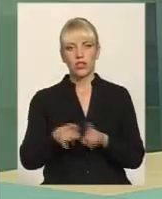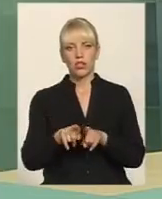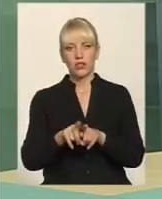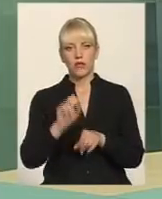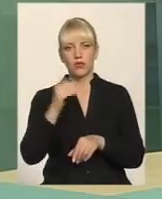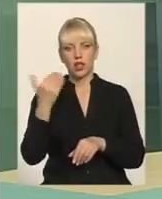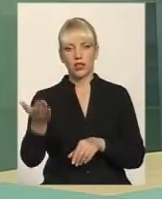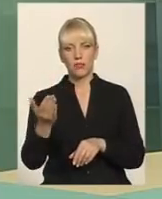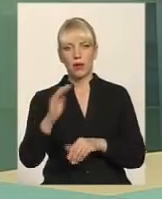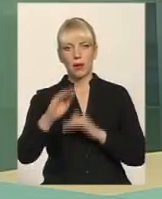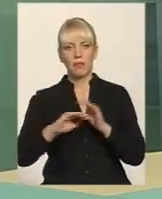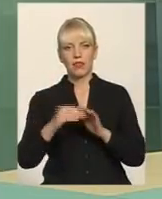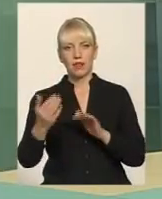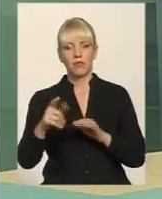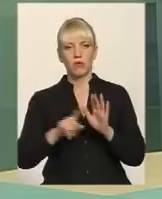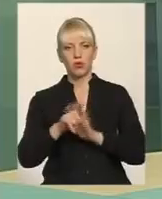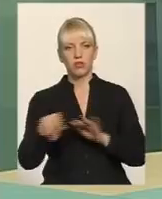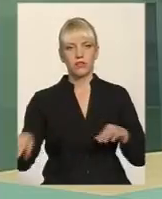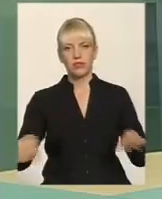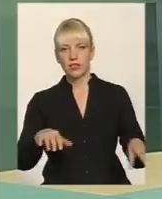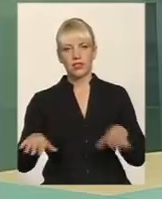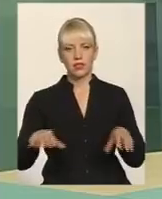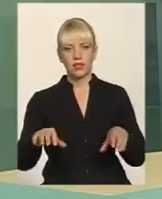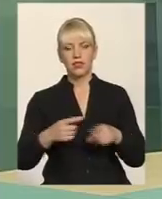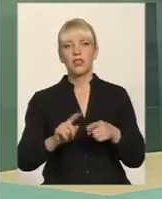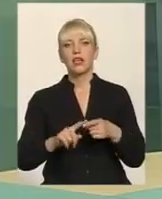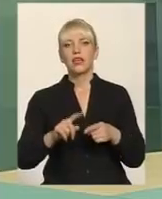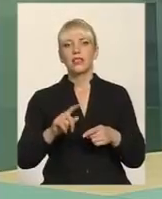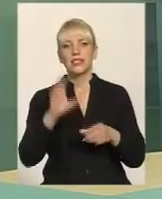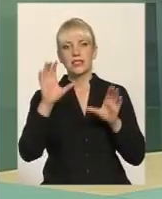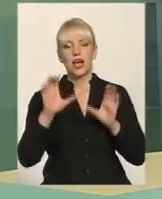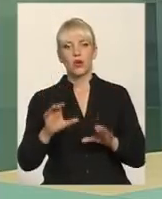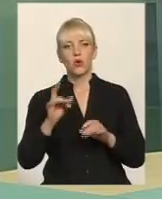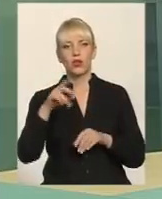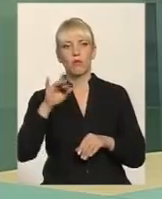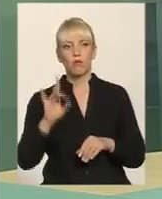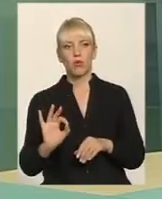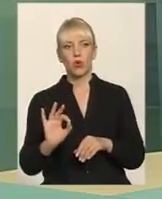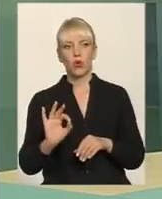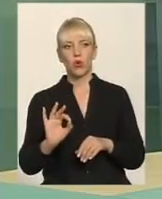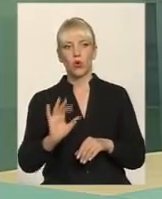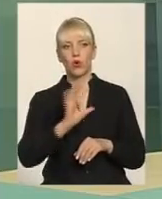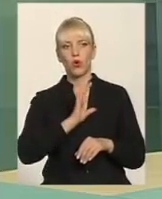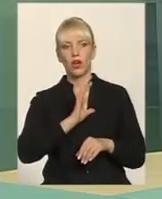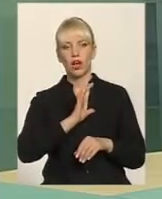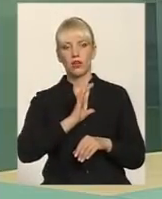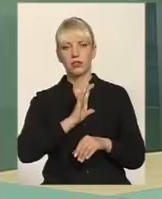під ними захитався стілець. Законом про природний газ ми